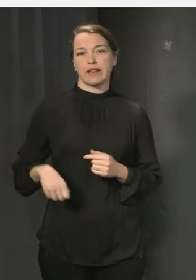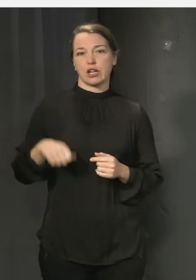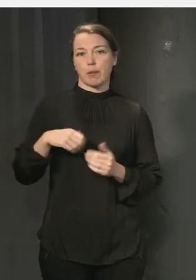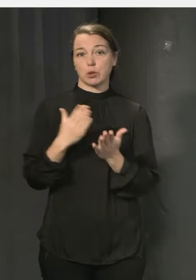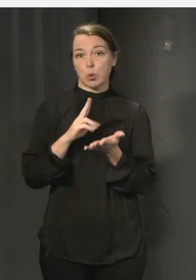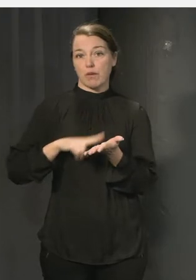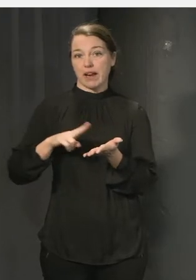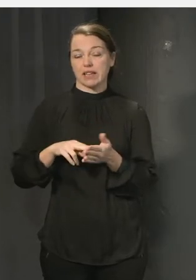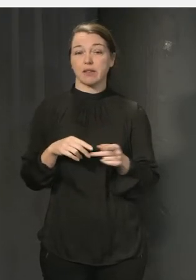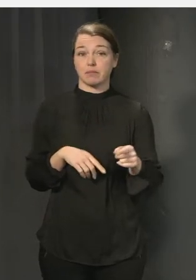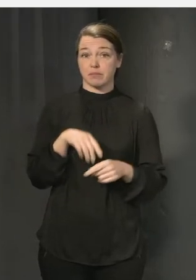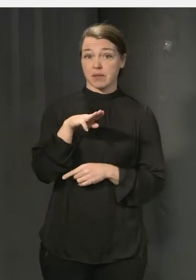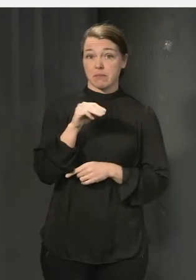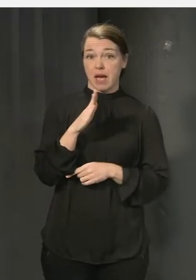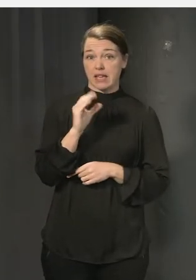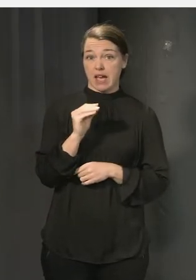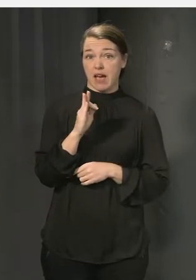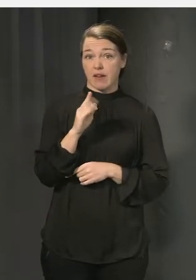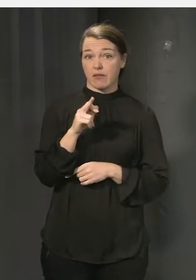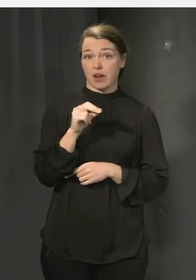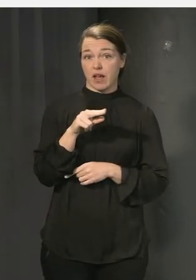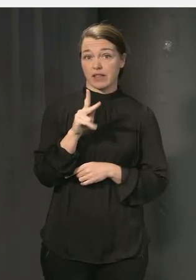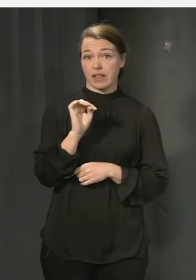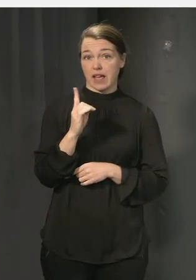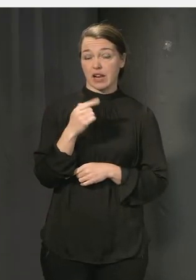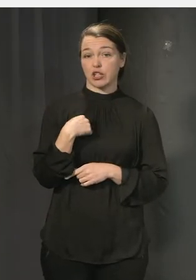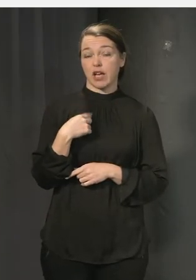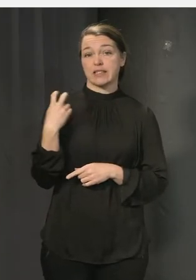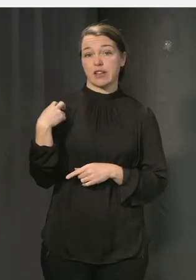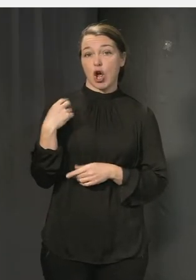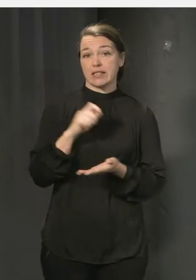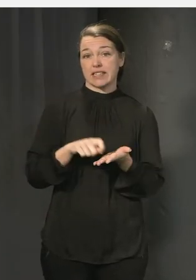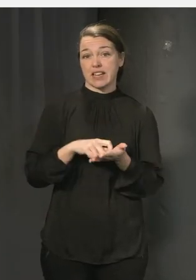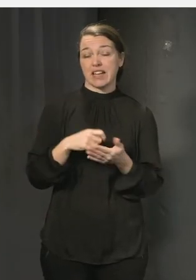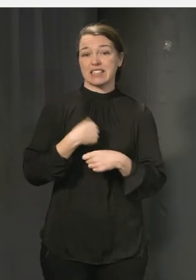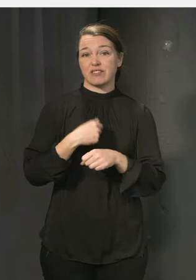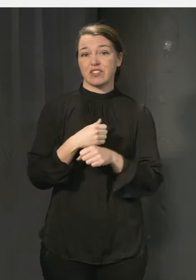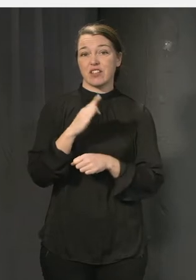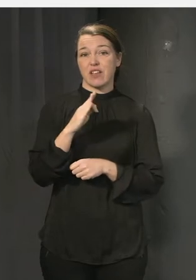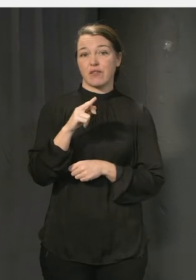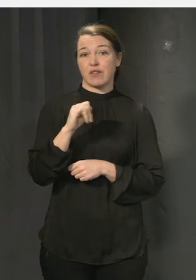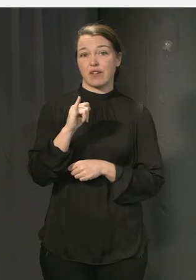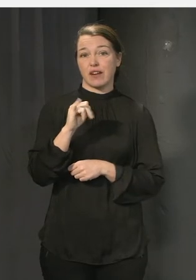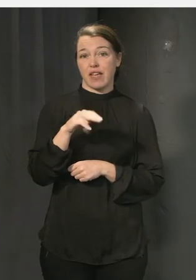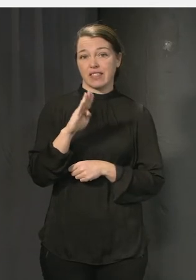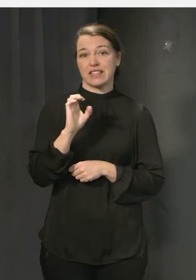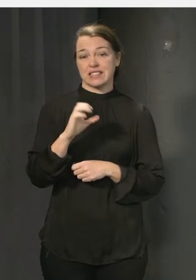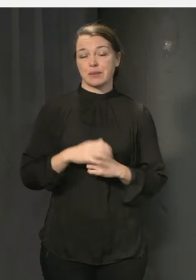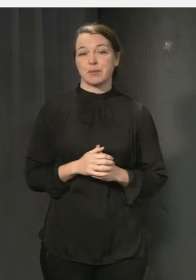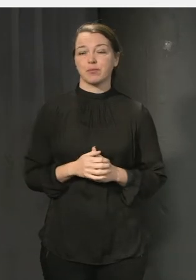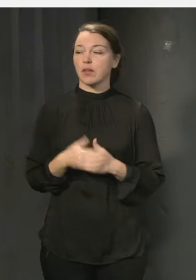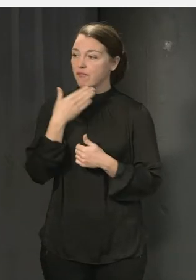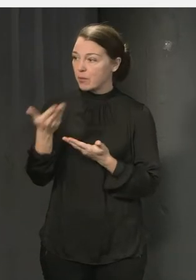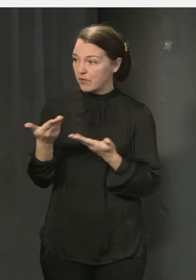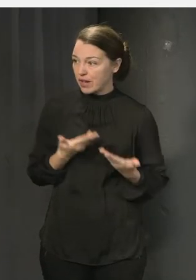Och Maja? Ja, och Maja Frankel heter jag och är generalsekreterare på Stiftelsen Friends. Varmt välkomna hit idag.